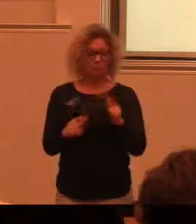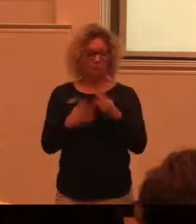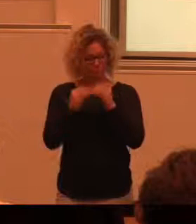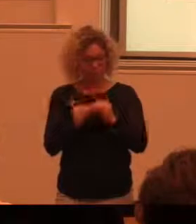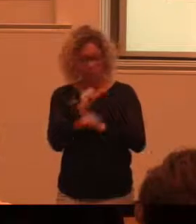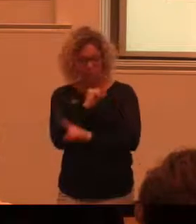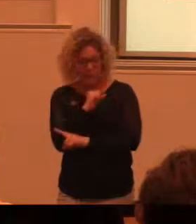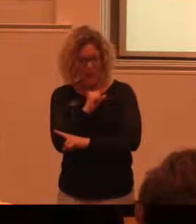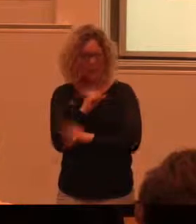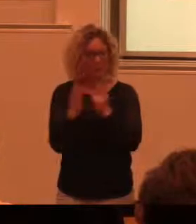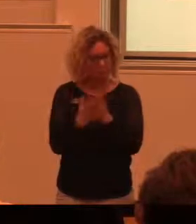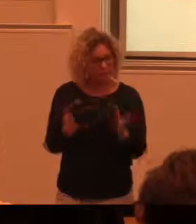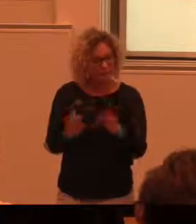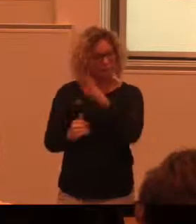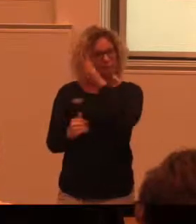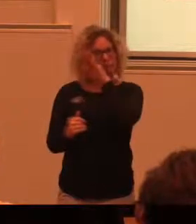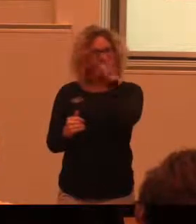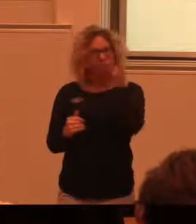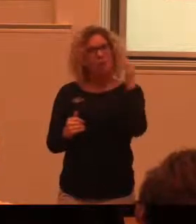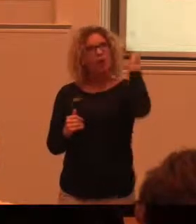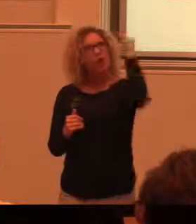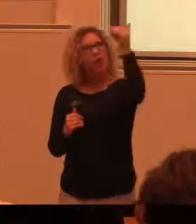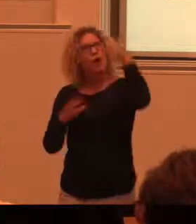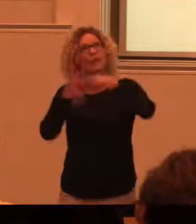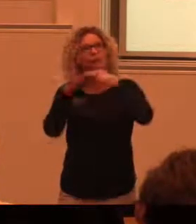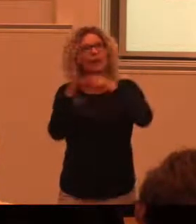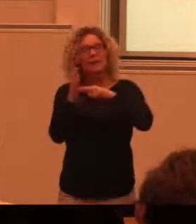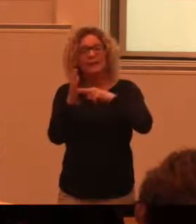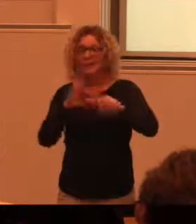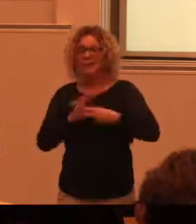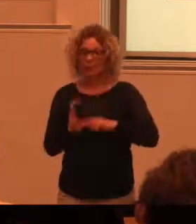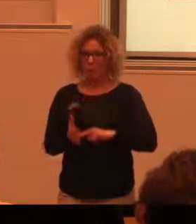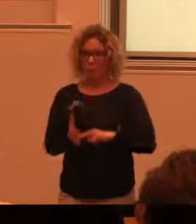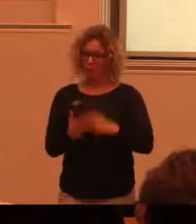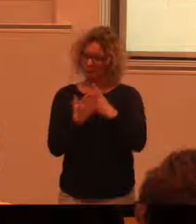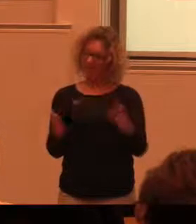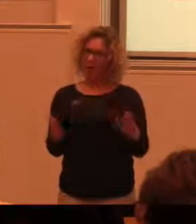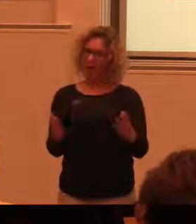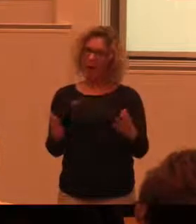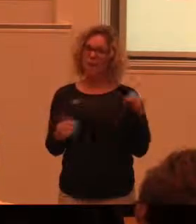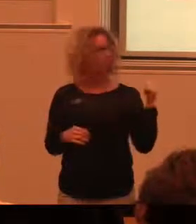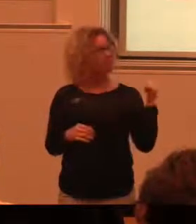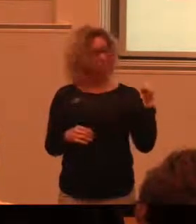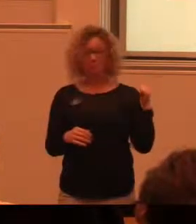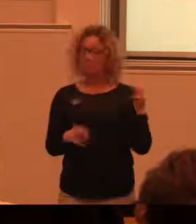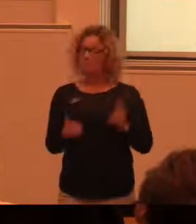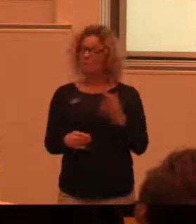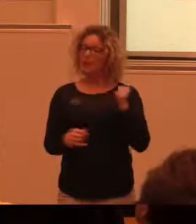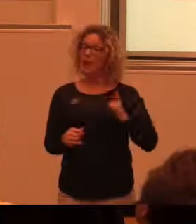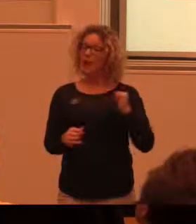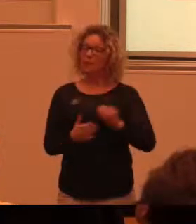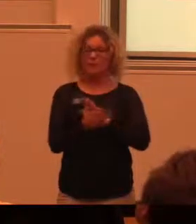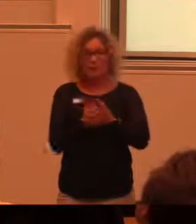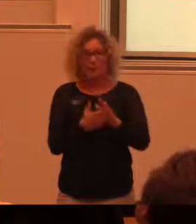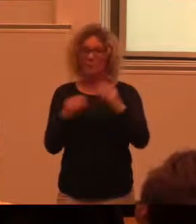modell och visar gamla taktekniskt metoder. Så att detta är ju något som också går i den